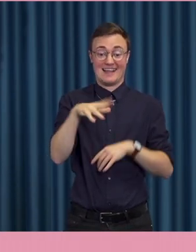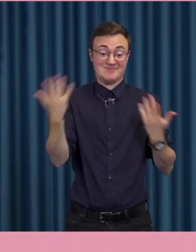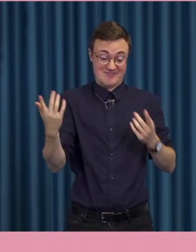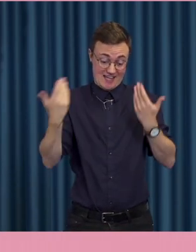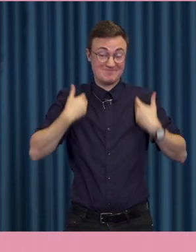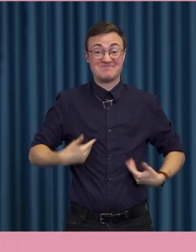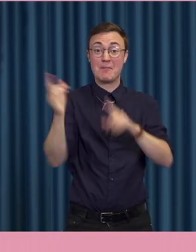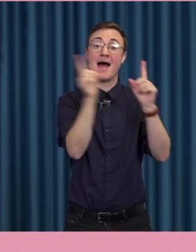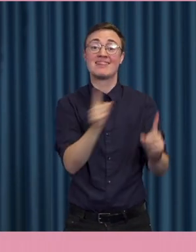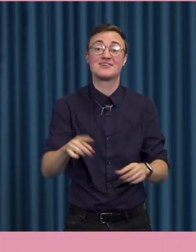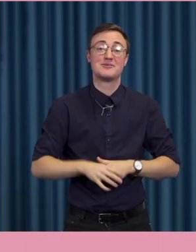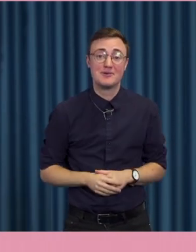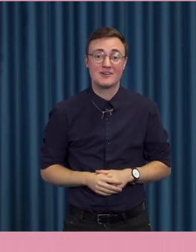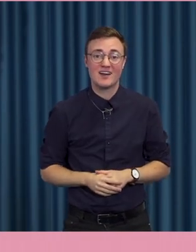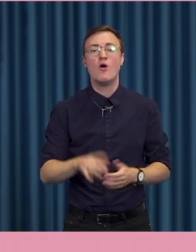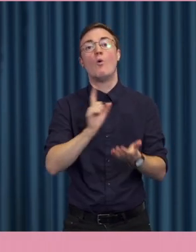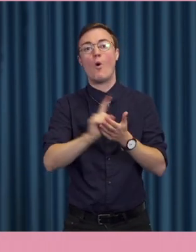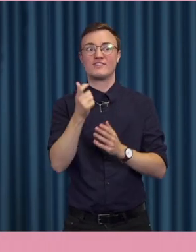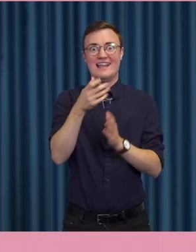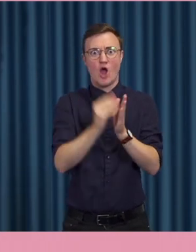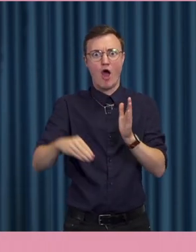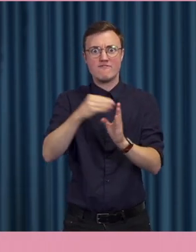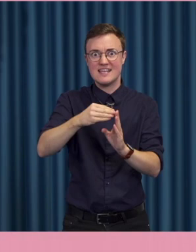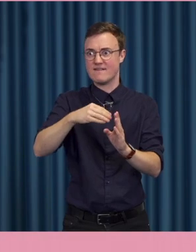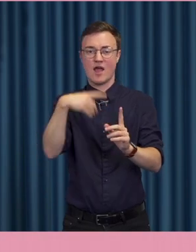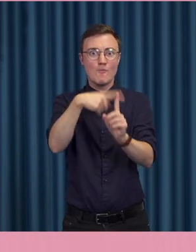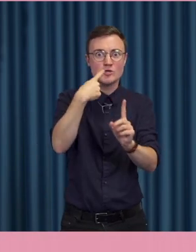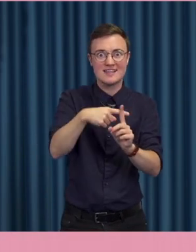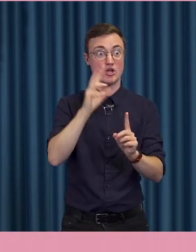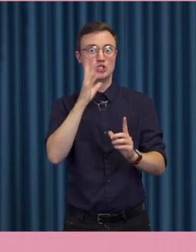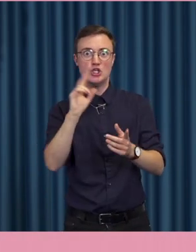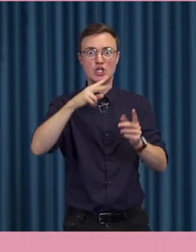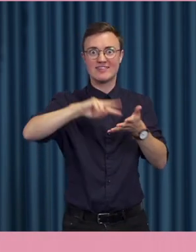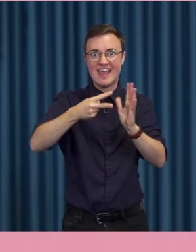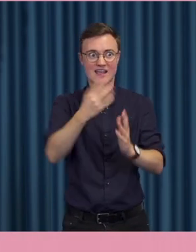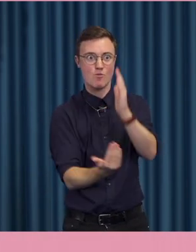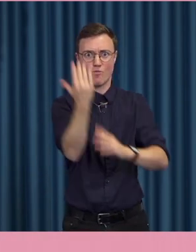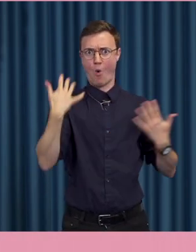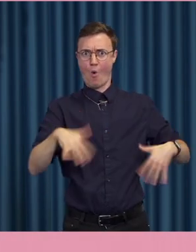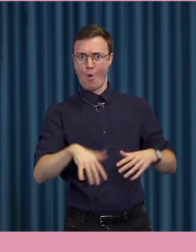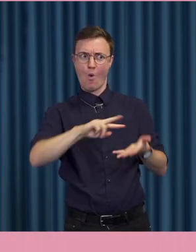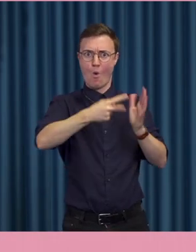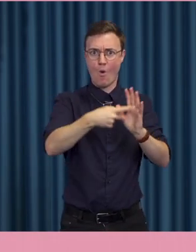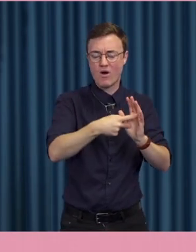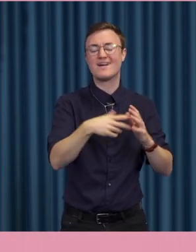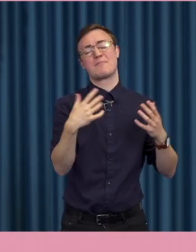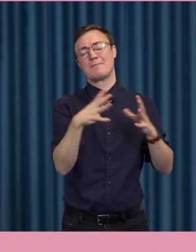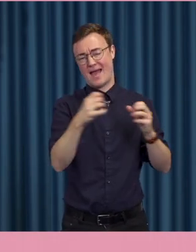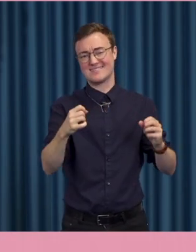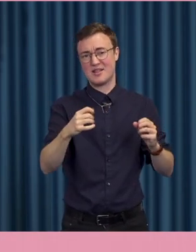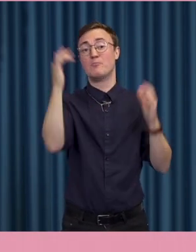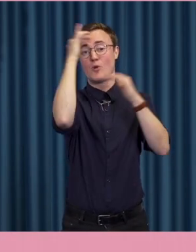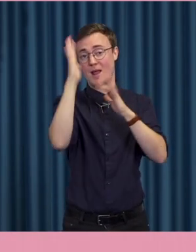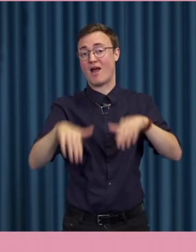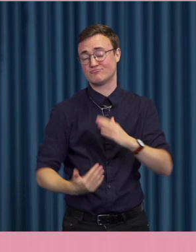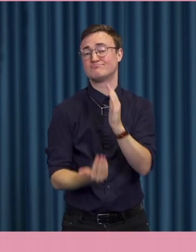Det brukar ju ofta bli sådär överdrivet optimistiskt när det kommer nya tekniker. Och det finns ju helt klart stora problem. Men vi